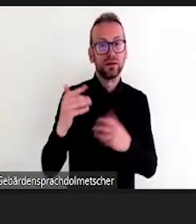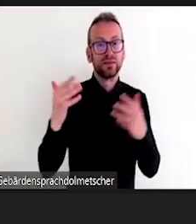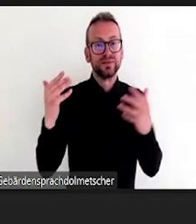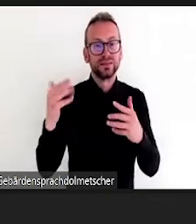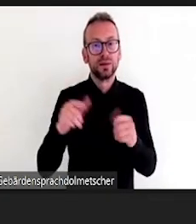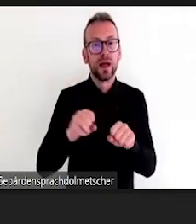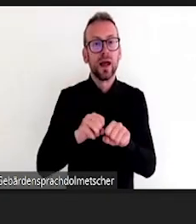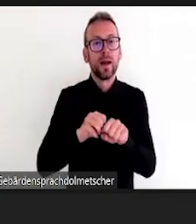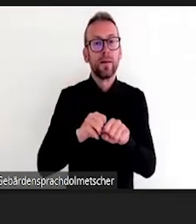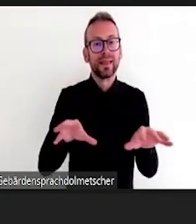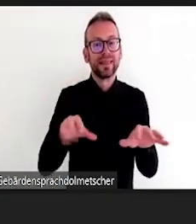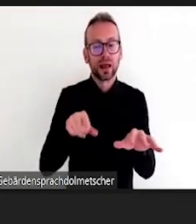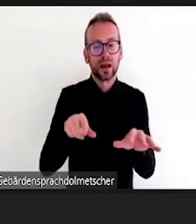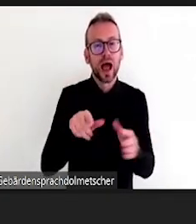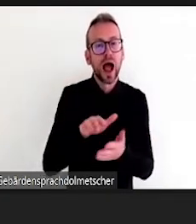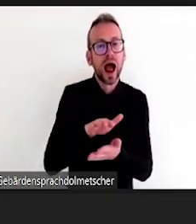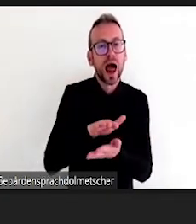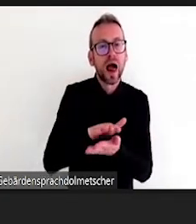vermittelt werden muss.